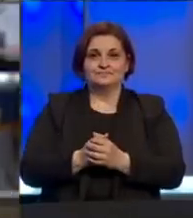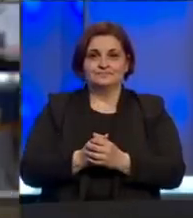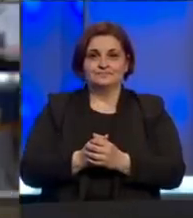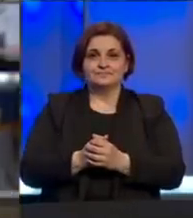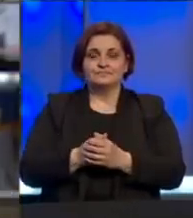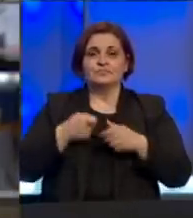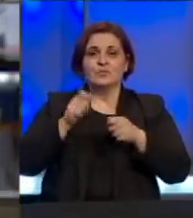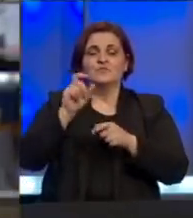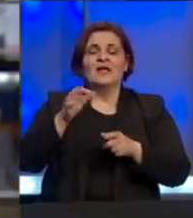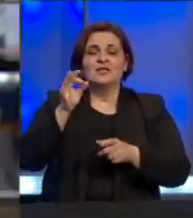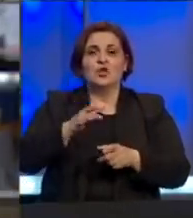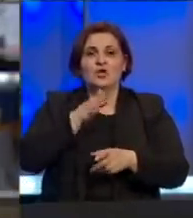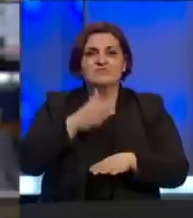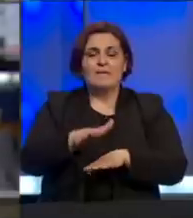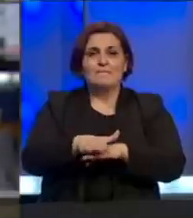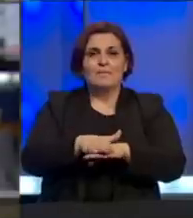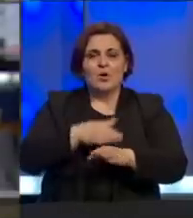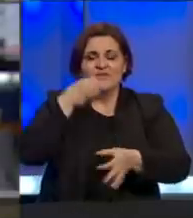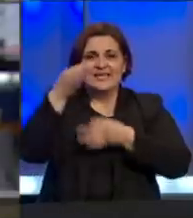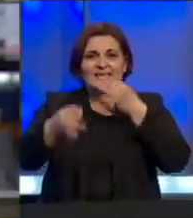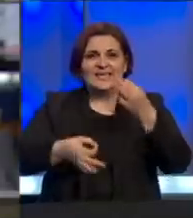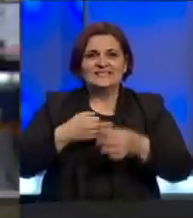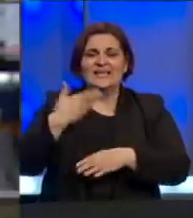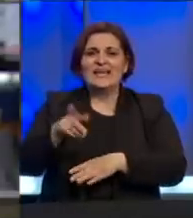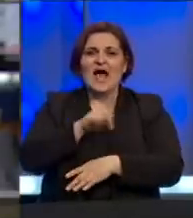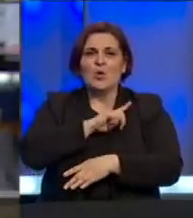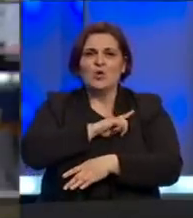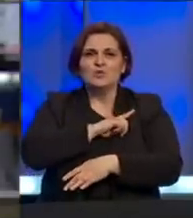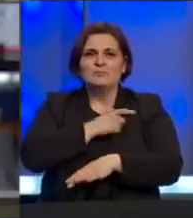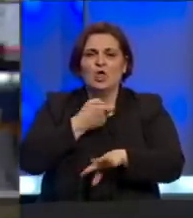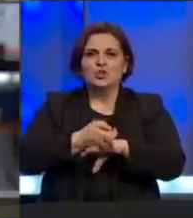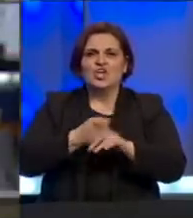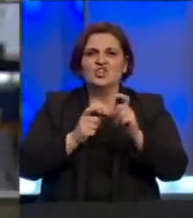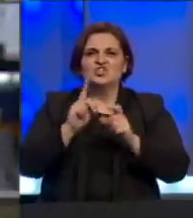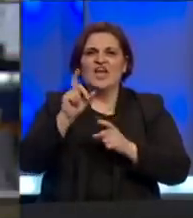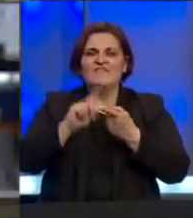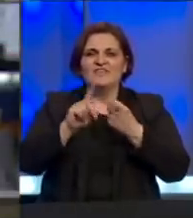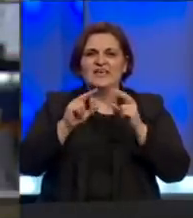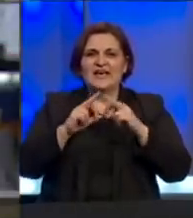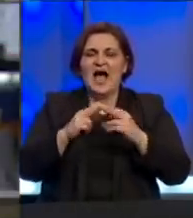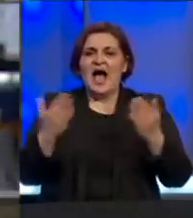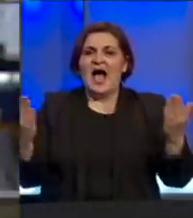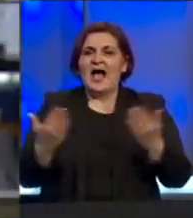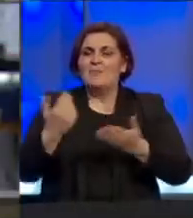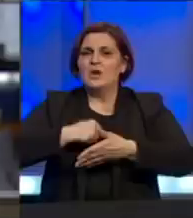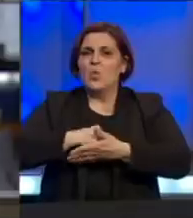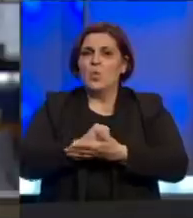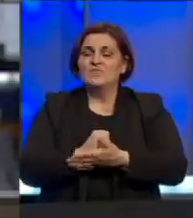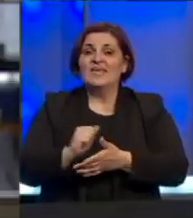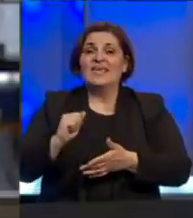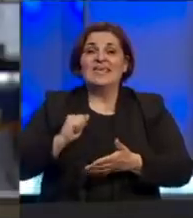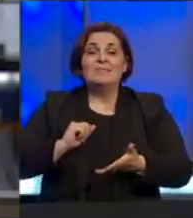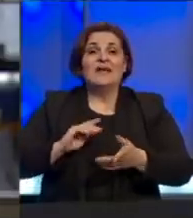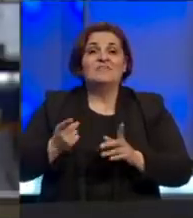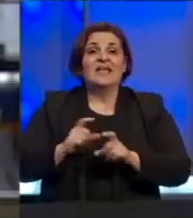Tužiteljstvo kantona Sarajevo pokrenula je istragu nakon smrti epidemiologa šefika Pašagića, kako bi bilo utvrđeno imali